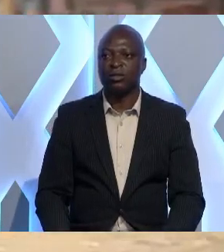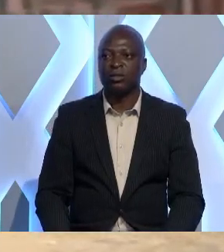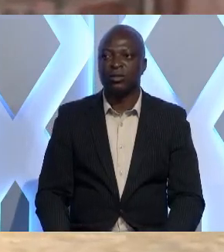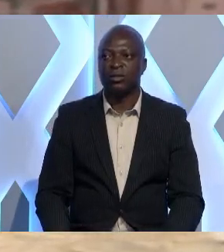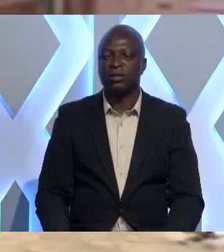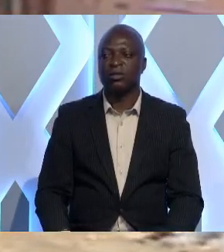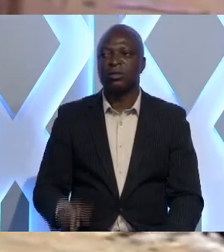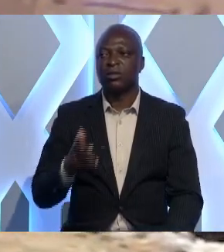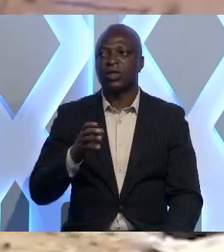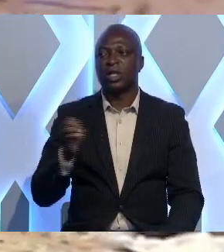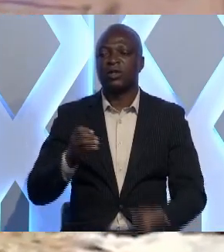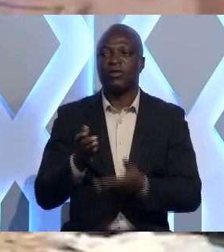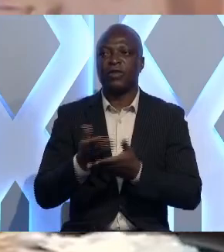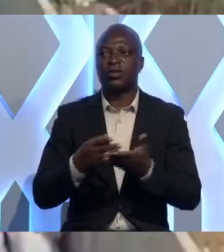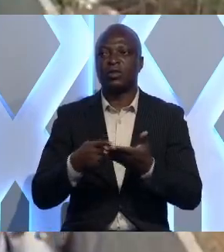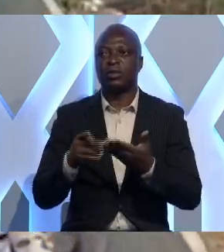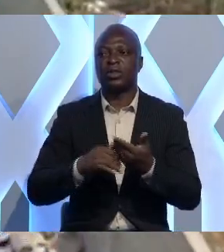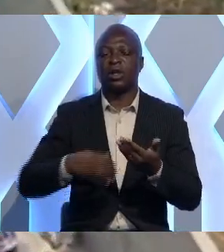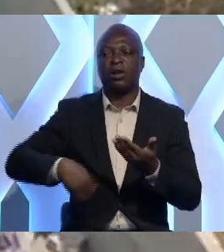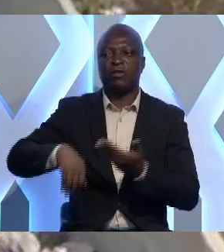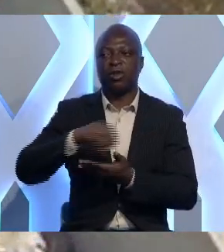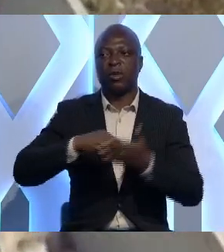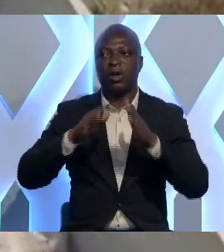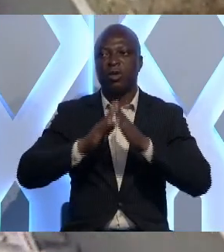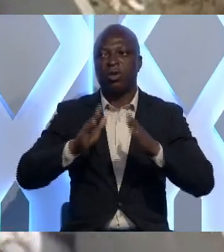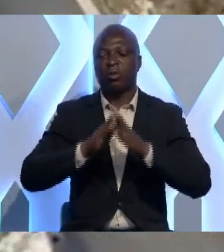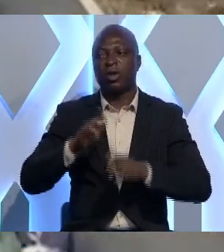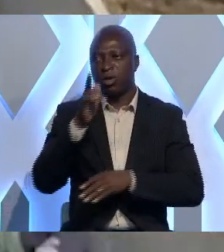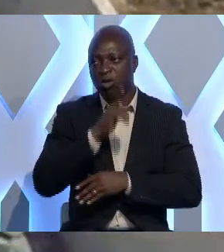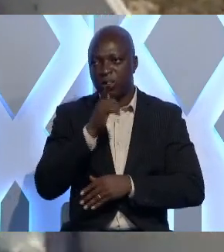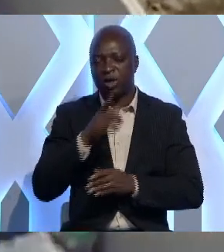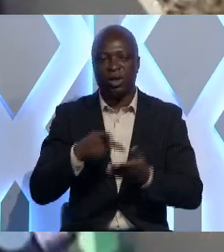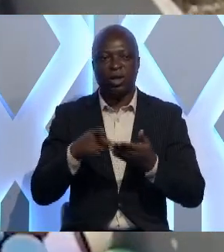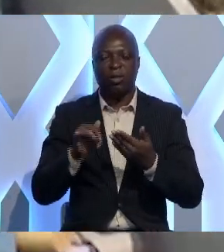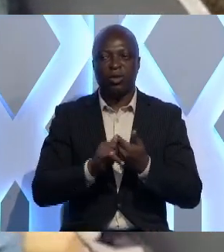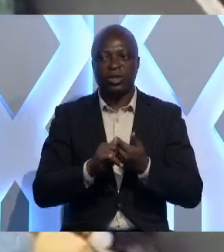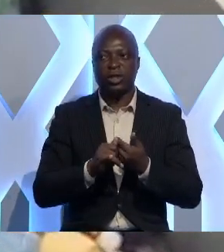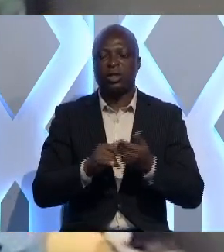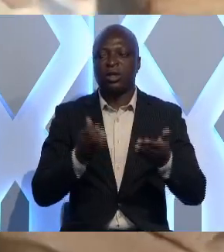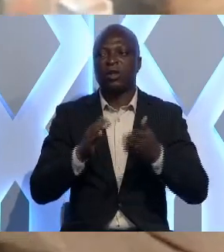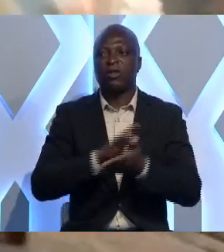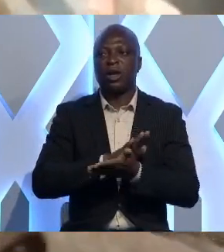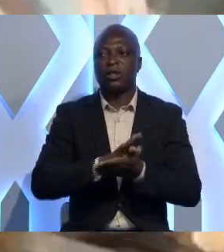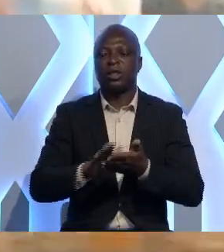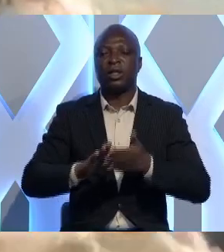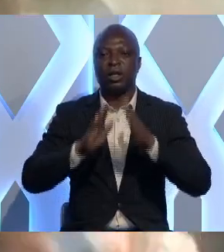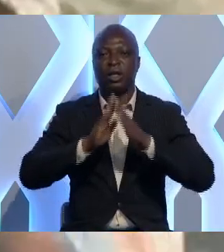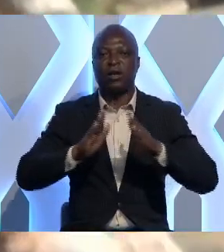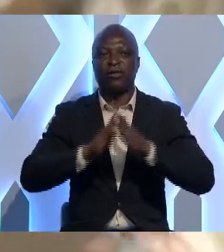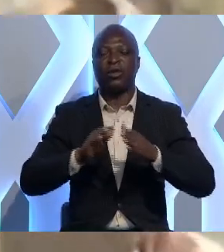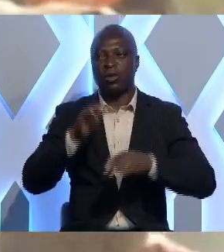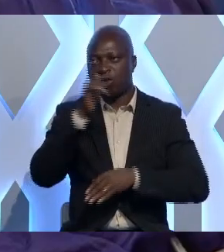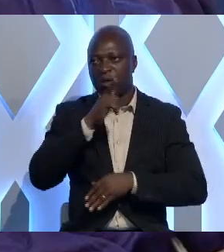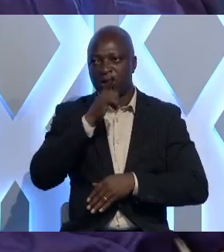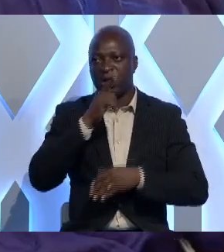Troisième phase du projet environnement urbain de Lomé. Un projet qui veut assainir la ville de Lomé.